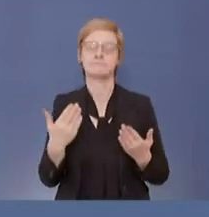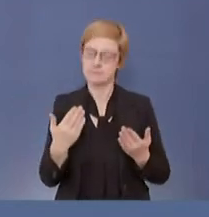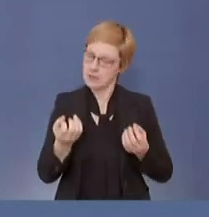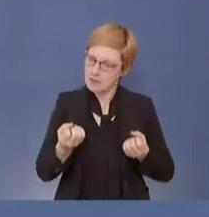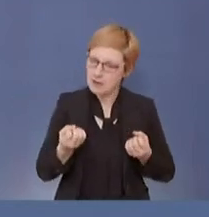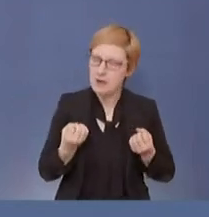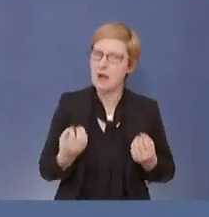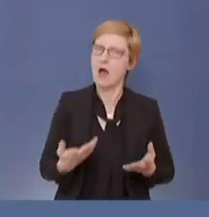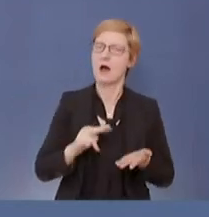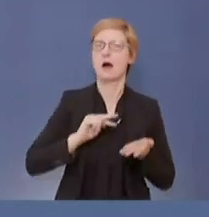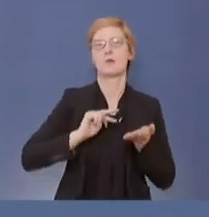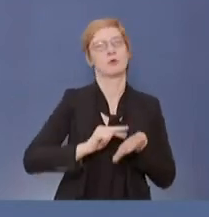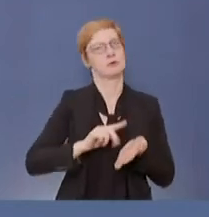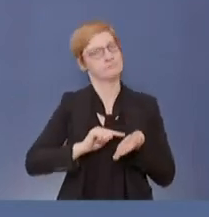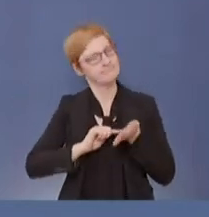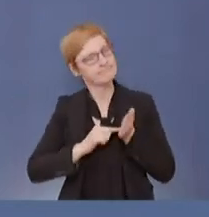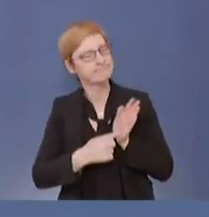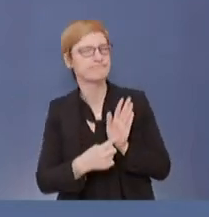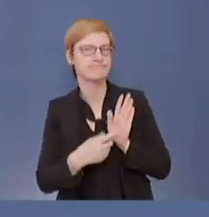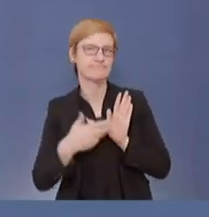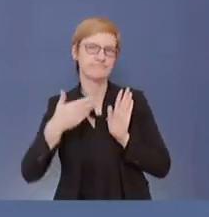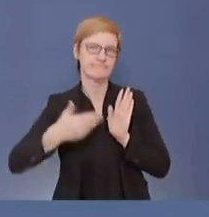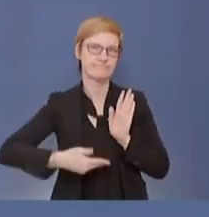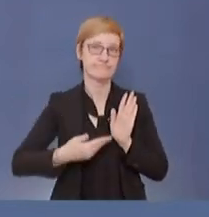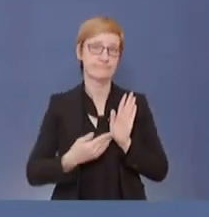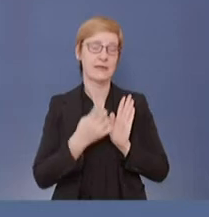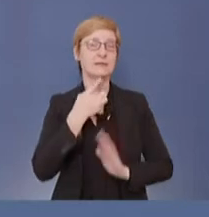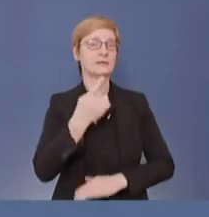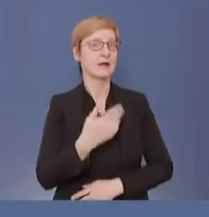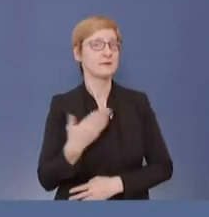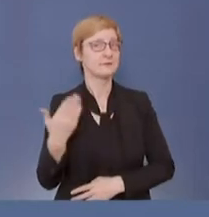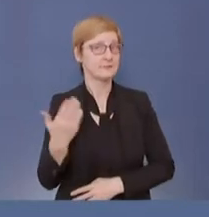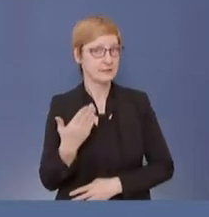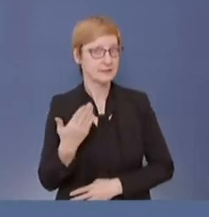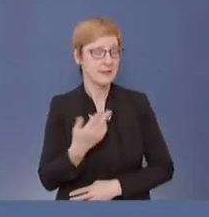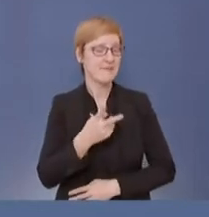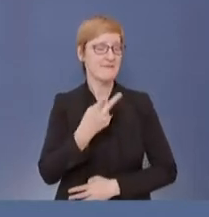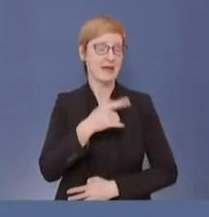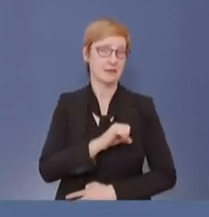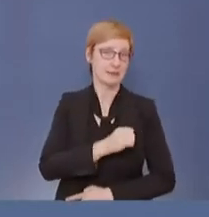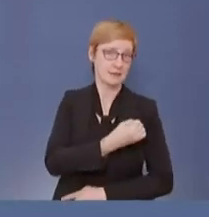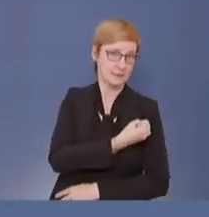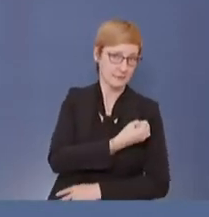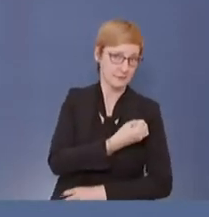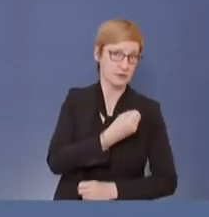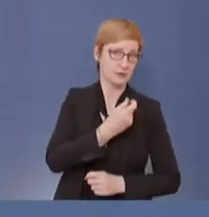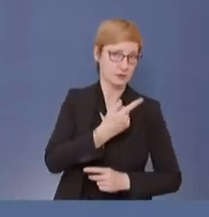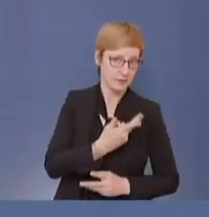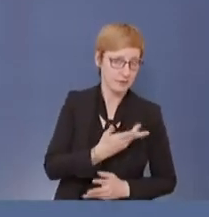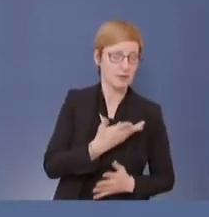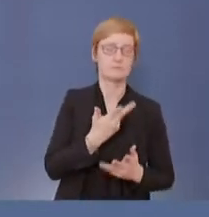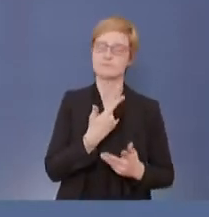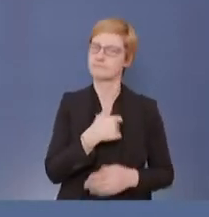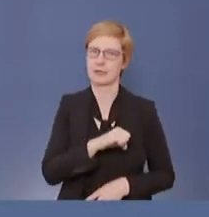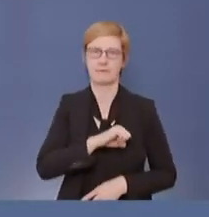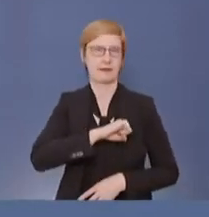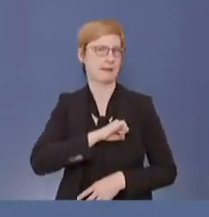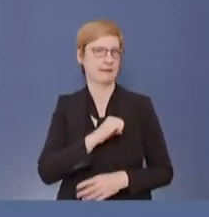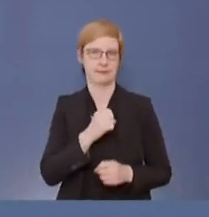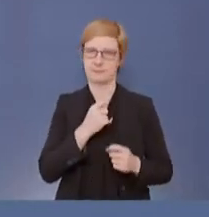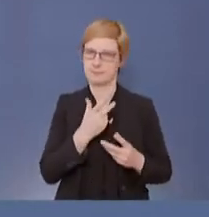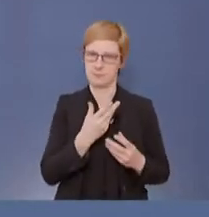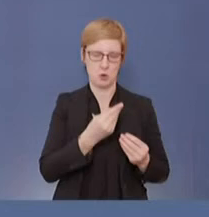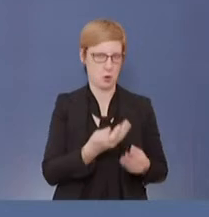Haltung formuliert, nämlich, dass es keine Privilegien für Geimpfte geben soll, weil er